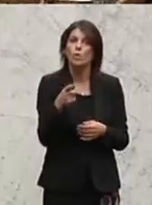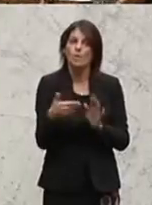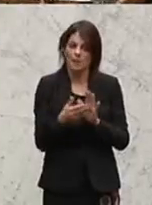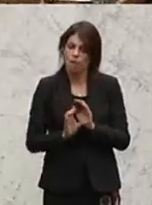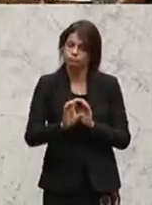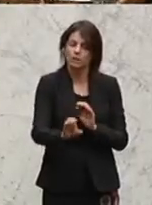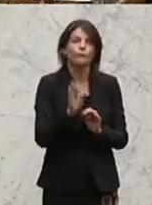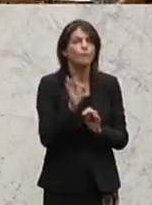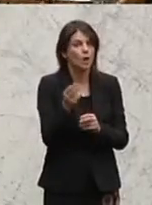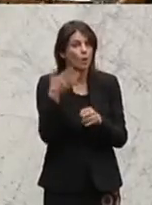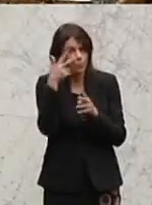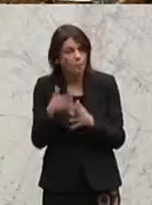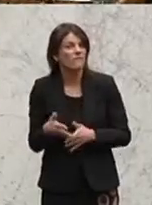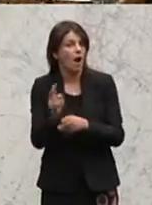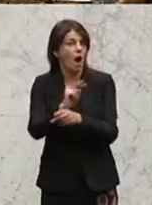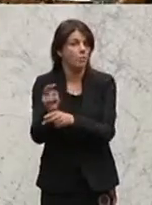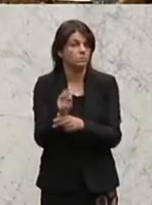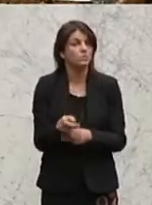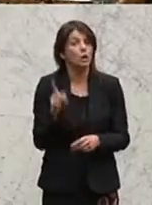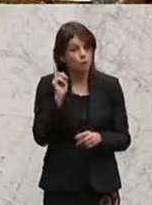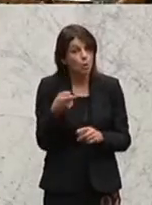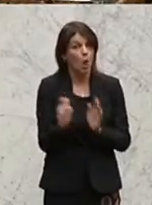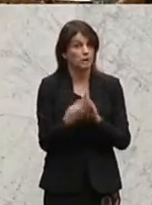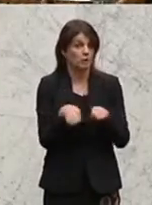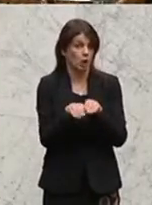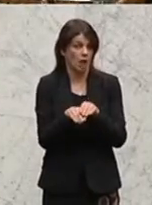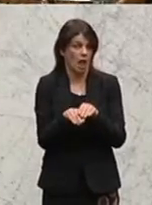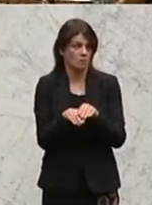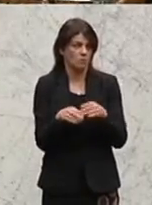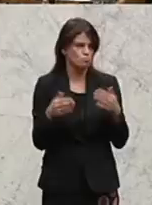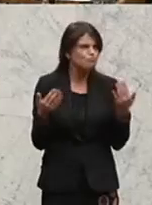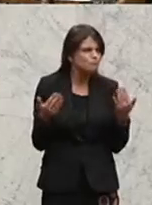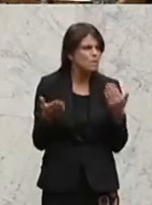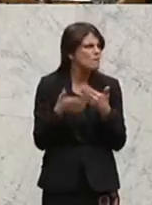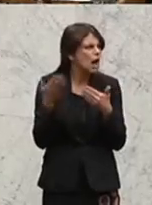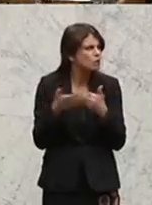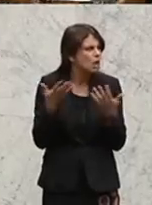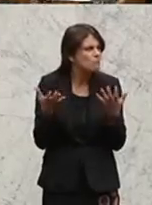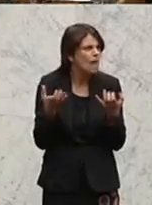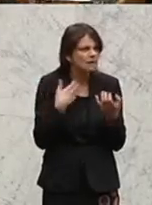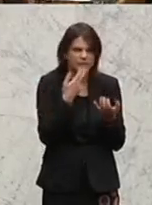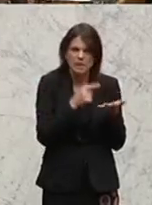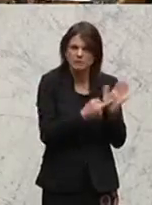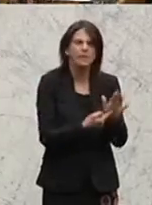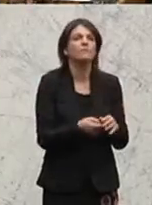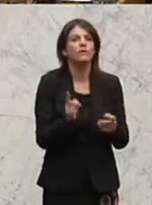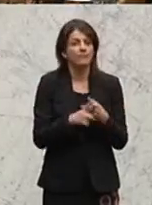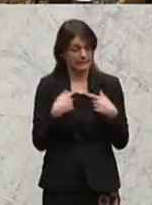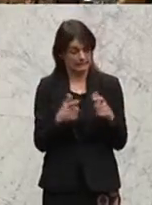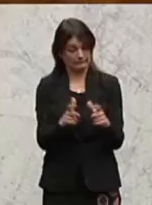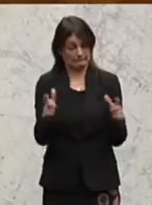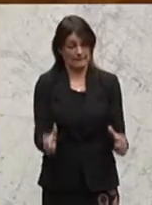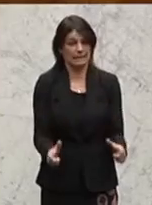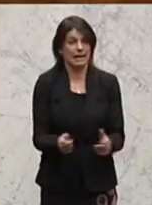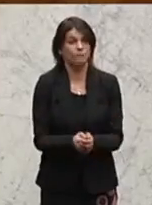eingestellt sind, kostenneutral bleiben. Aber ein Beispiel aus der Praxis, wenn ich ein Gerät